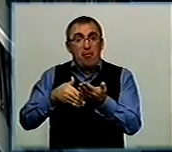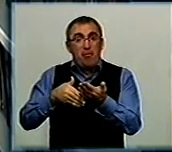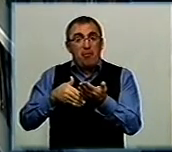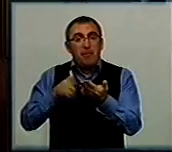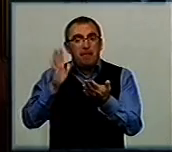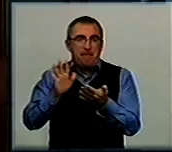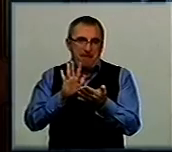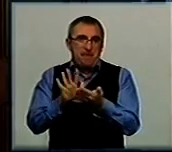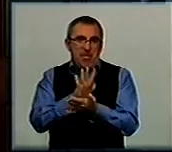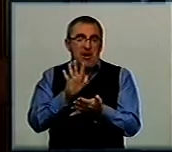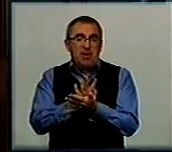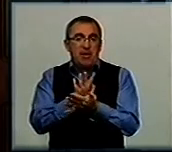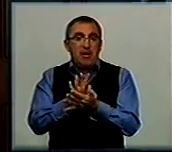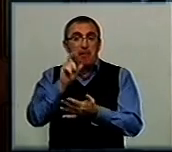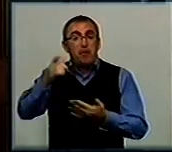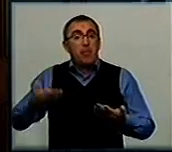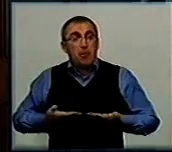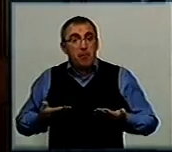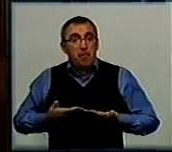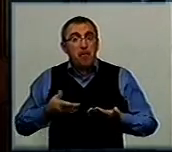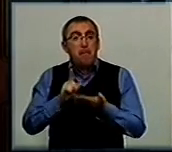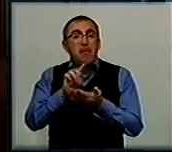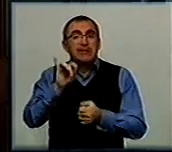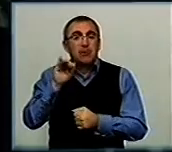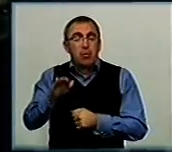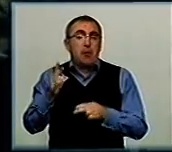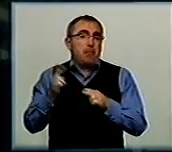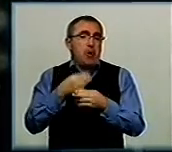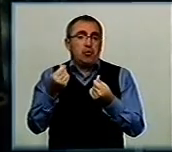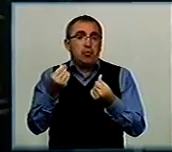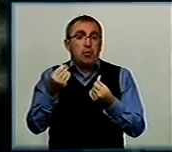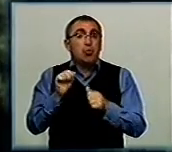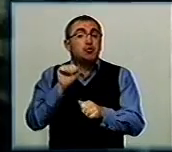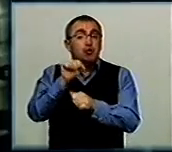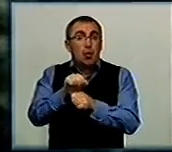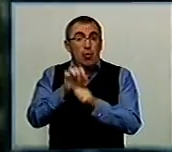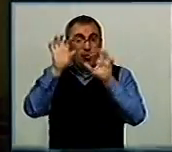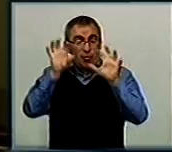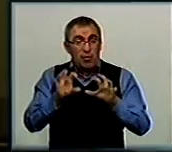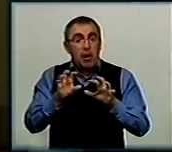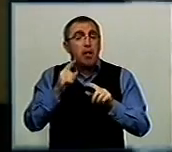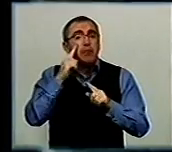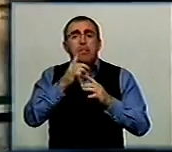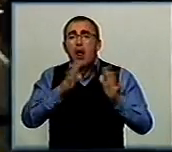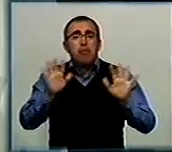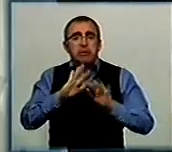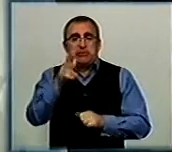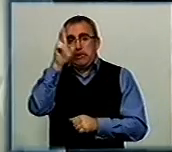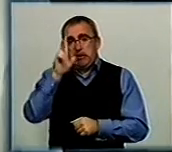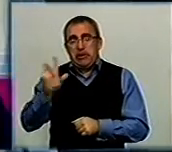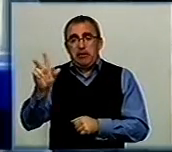періодикою. Проживання для переселенців в пенсіонаті безкоштовне. Згідно закону, зупинитися вони тут можуть не більше, ніж на три місяці.